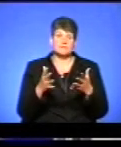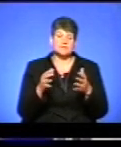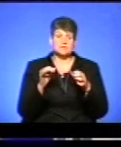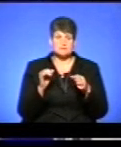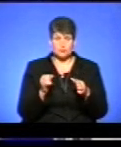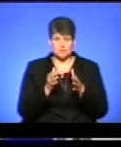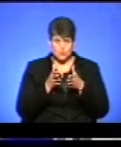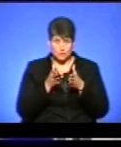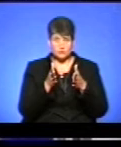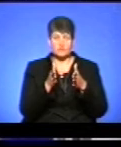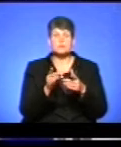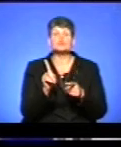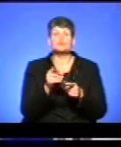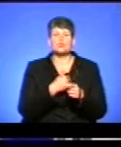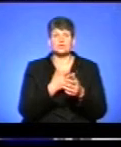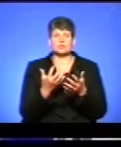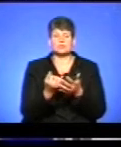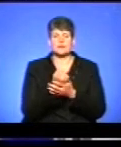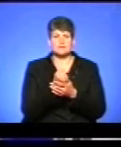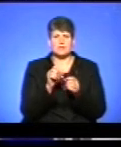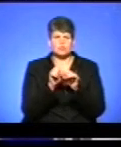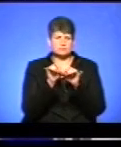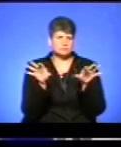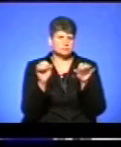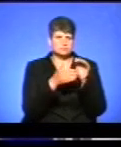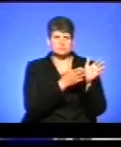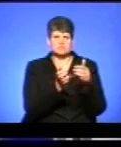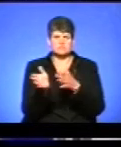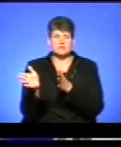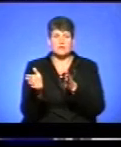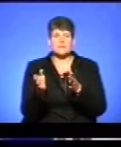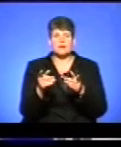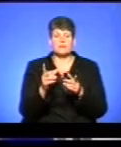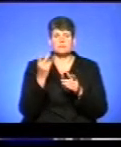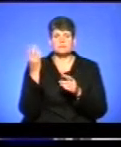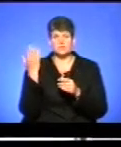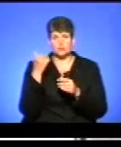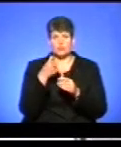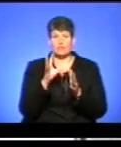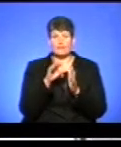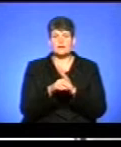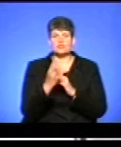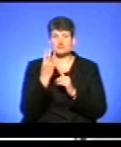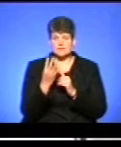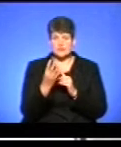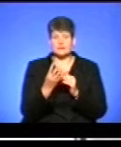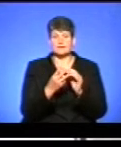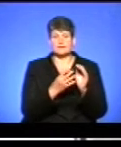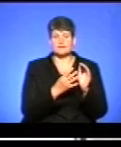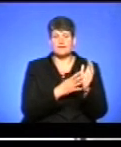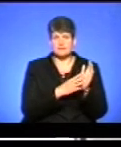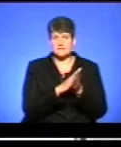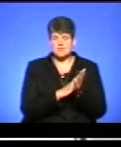сконцентруватись на тому, що вона хоче отримати, і не буде розпорошуватись. Минулого року так ввели 4 спеціальності, 9 заяв, зараз 4 і 7.